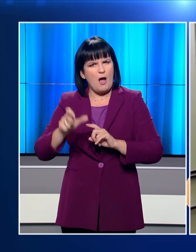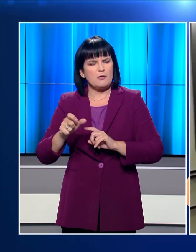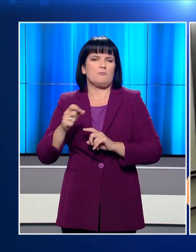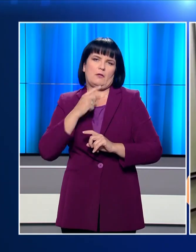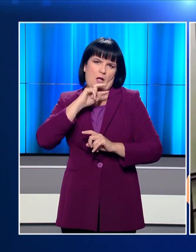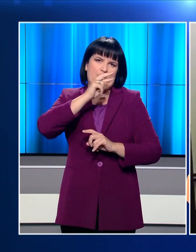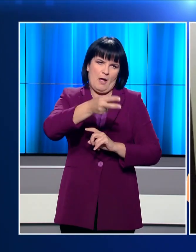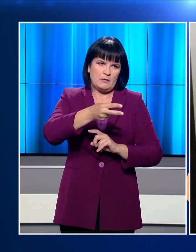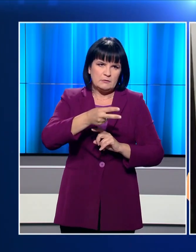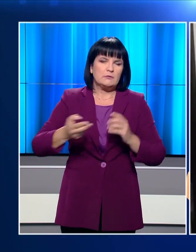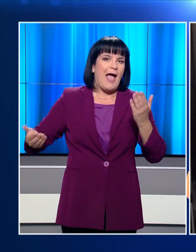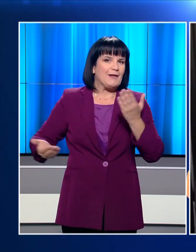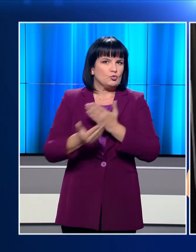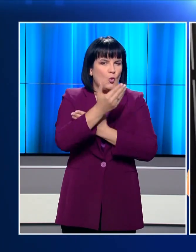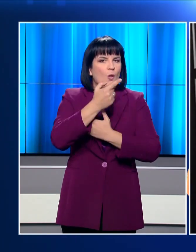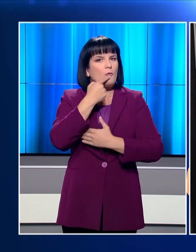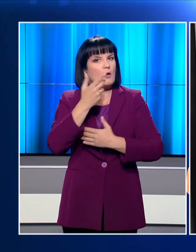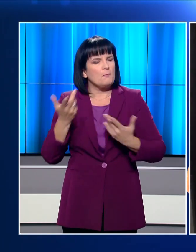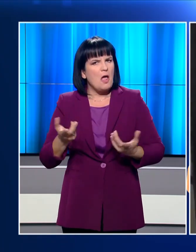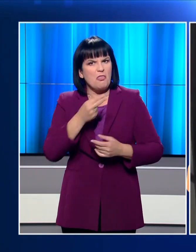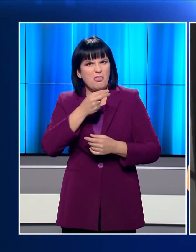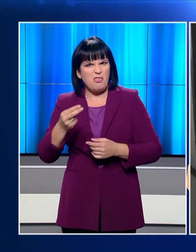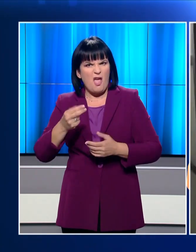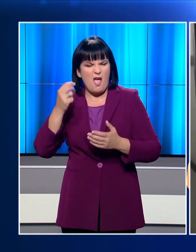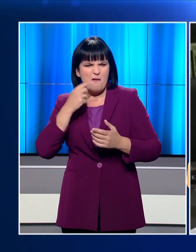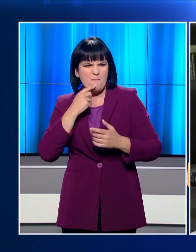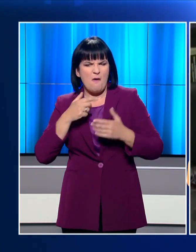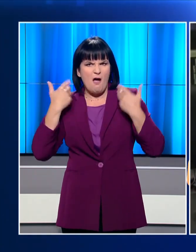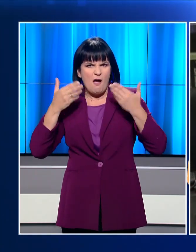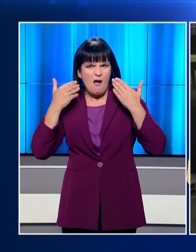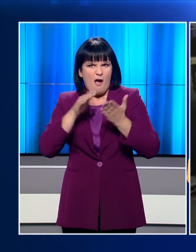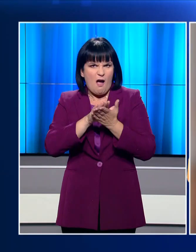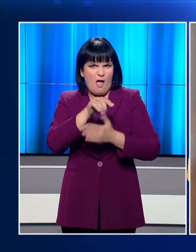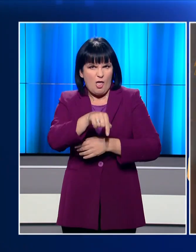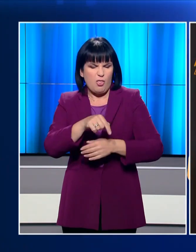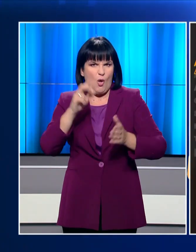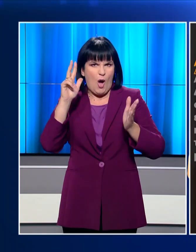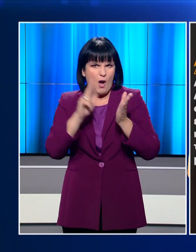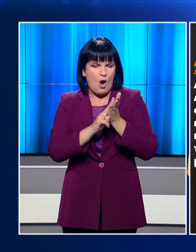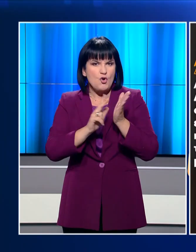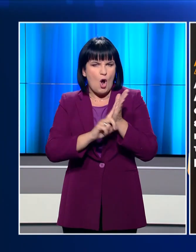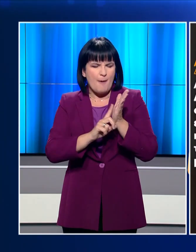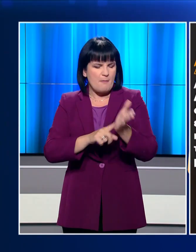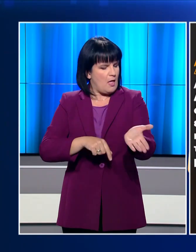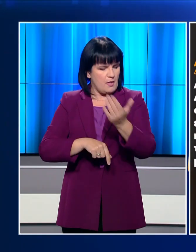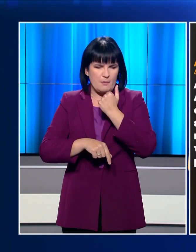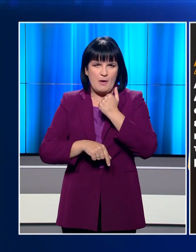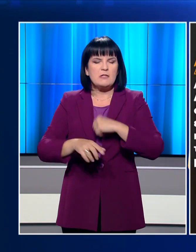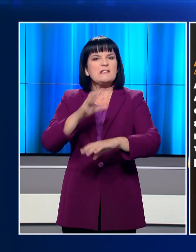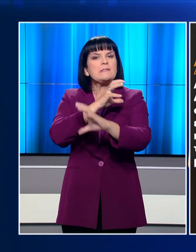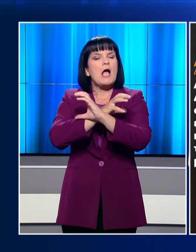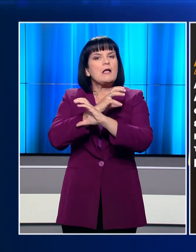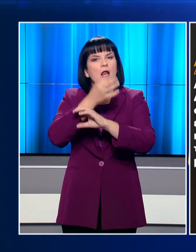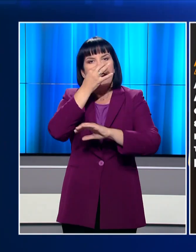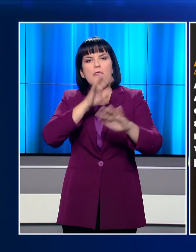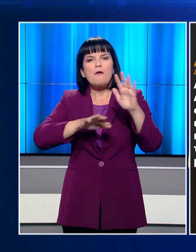αντεπίθεση. Σε εξοδικό της υποστηρίζει ότι δεν υπάρχει θέμα ακυρότητας των καταθέσεών τους εδώ στην Ελλάδα. Από το έγγραφο της Αγγελέως Διαφθοράς δεν προκύπτει